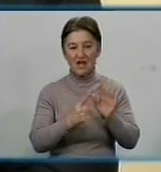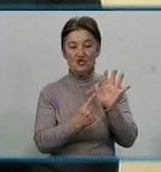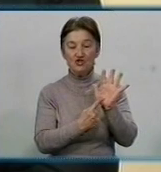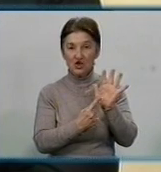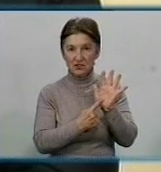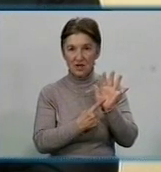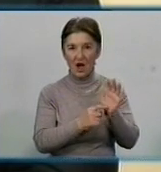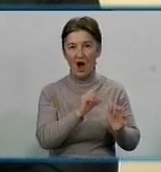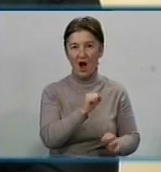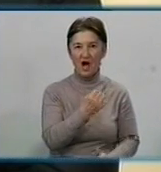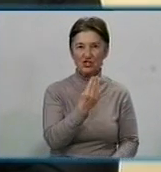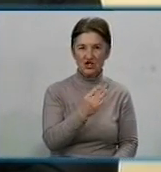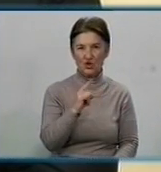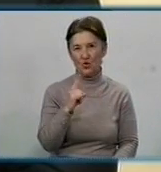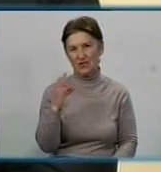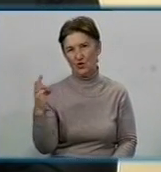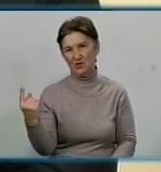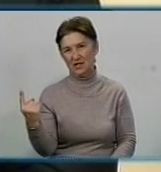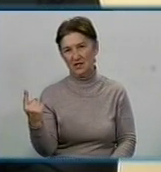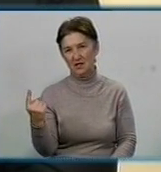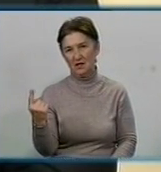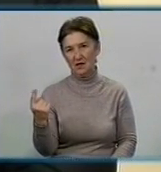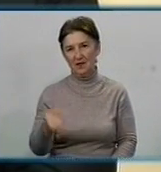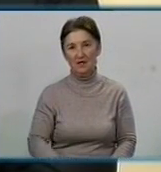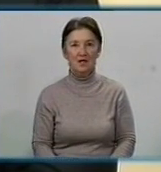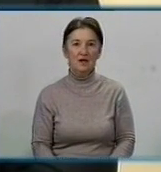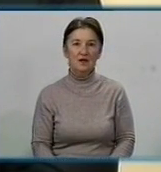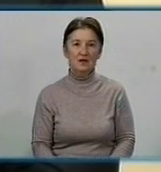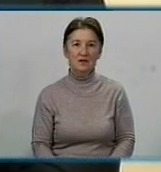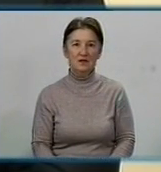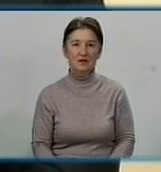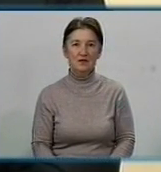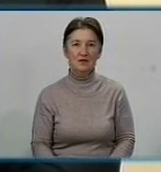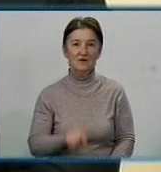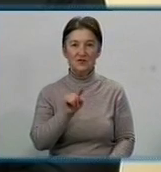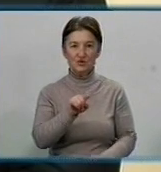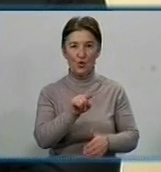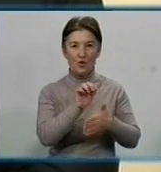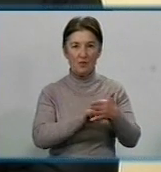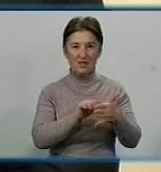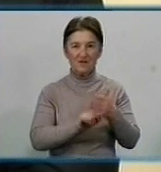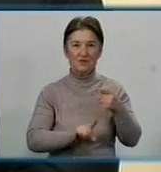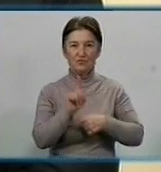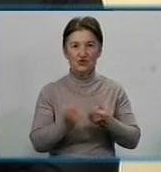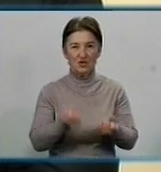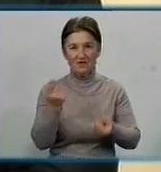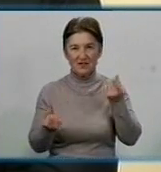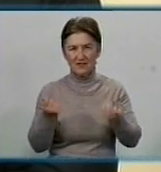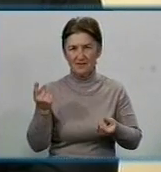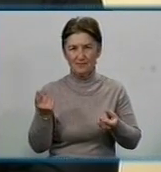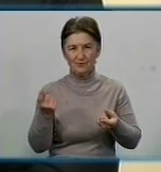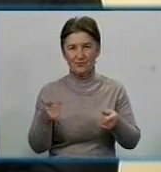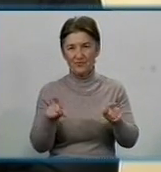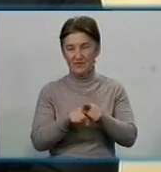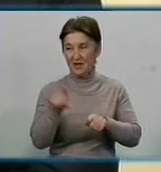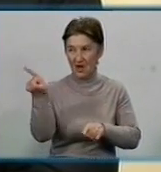АН1Н1 пандемічного. І з цього приводу, оскільки вони почали виявлятися, введено, то, що